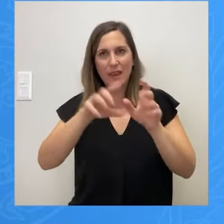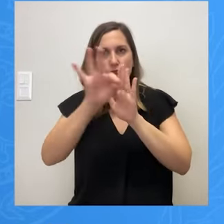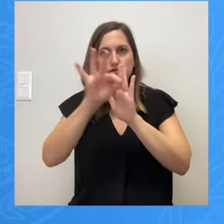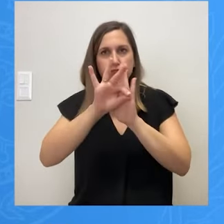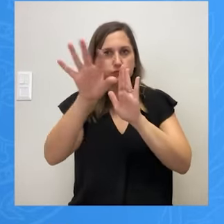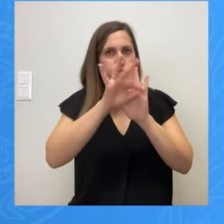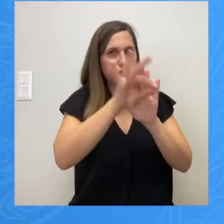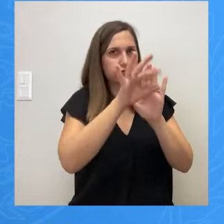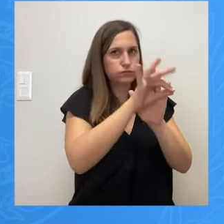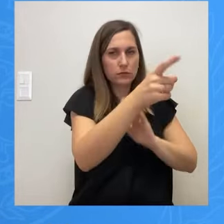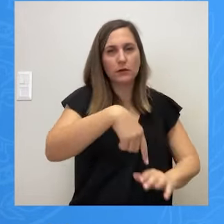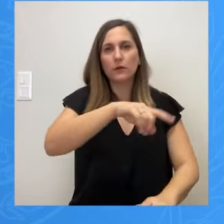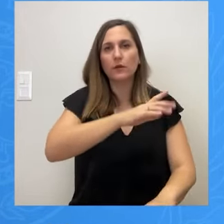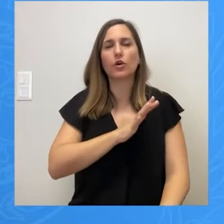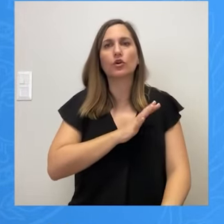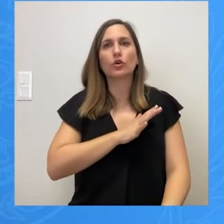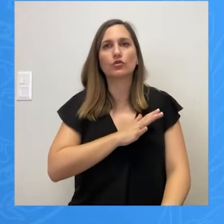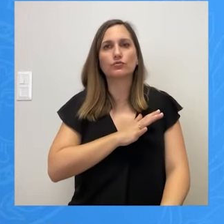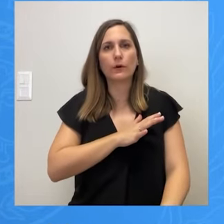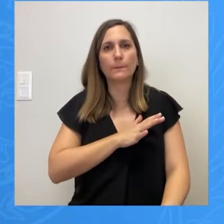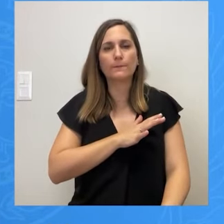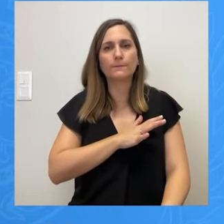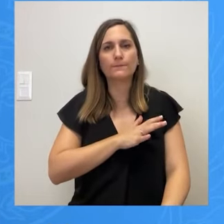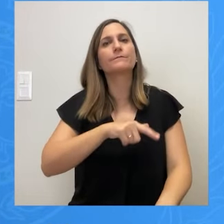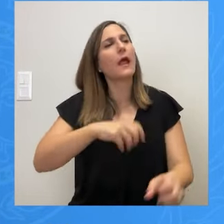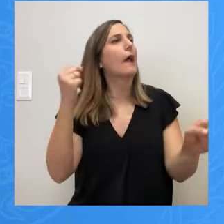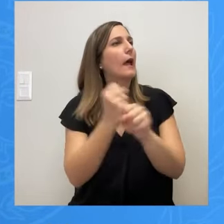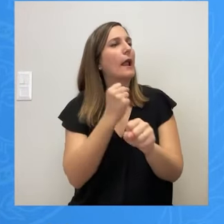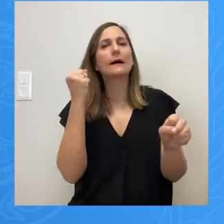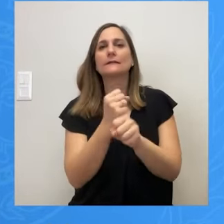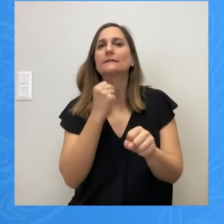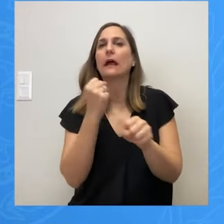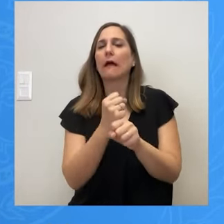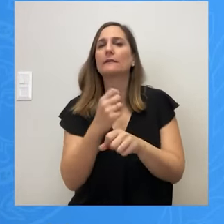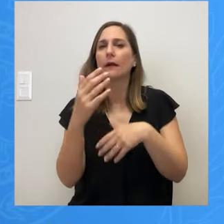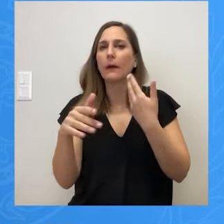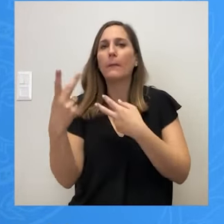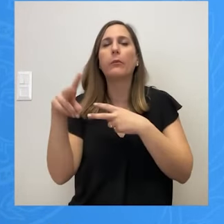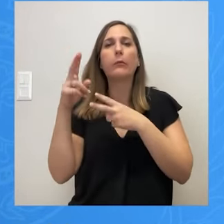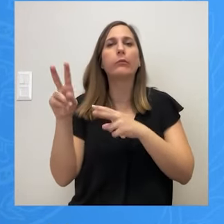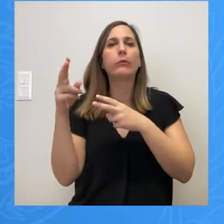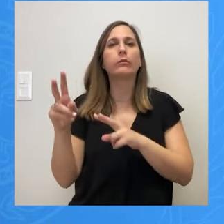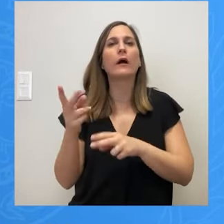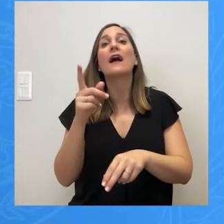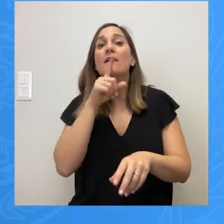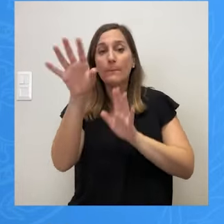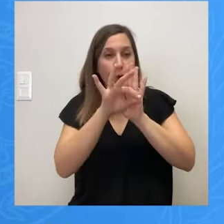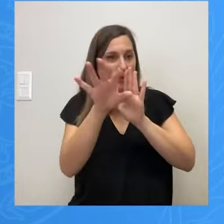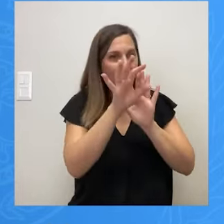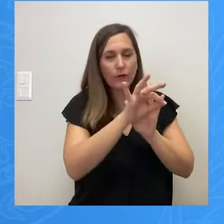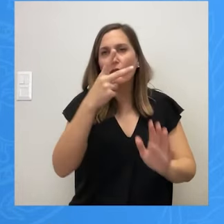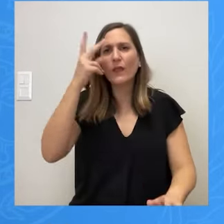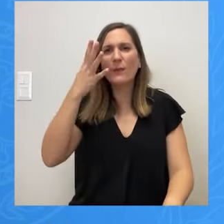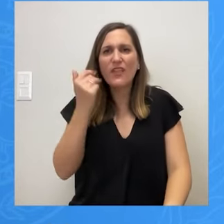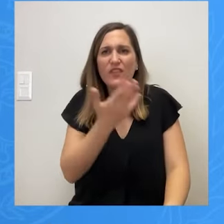και εκτελούν εργασίες και προσλαμβάνουν κόσμο χωρίς δικαιώματα. Αυτή είναι η